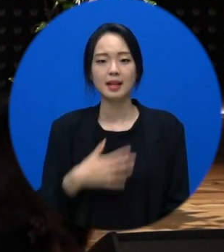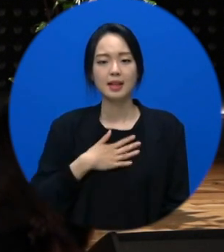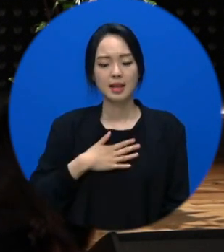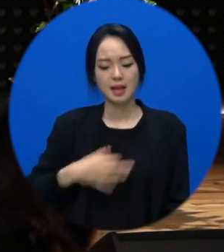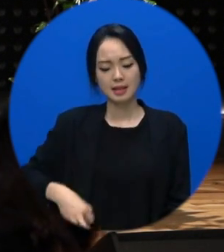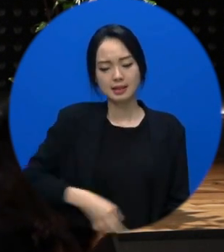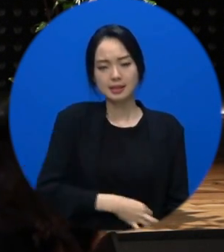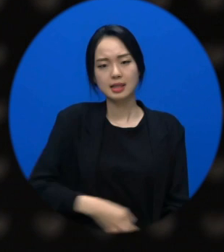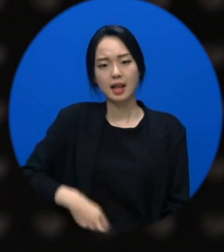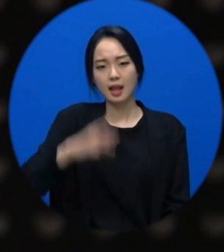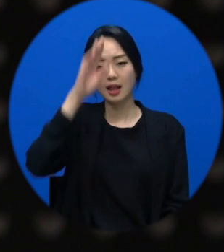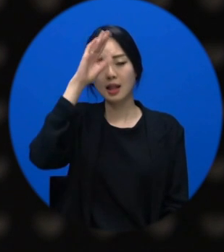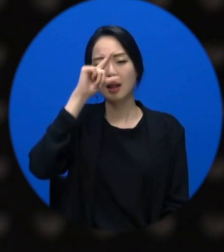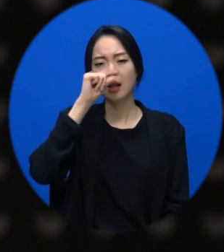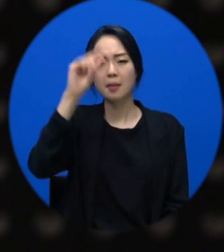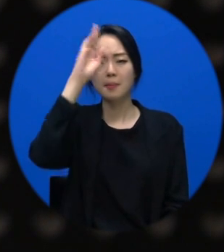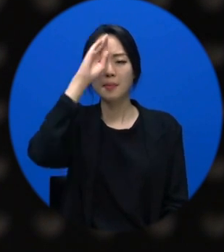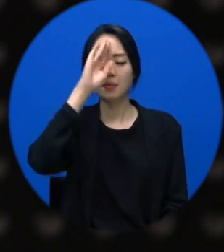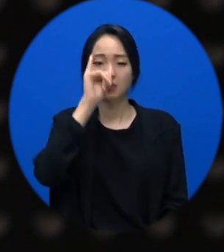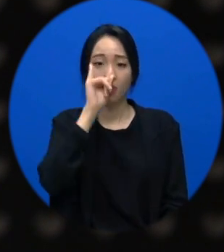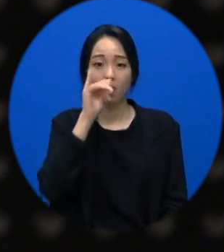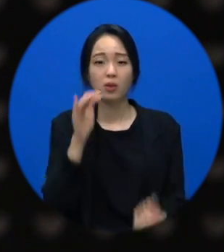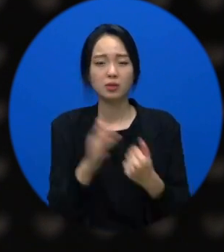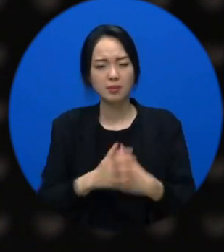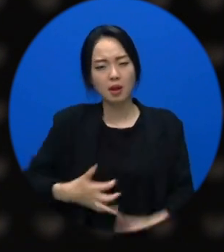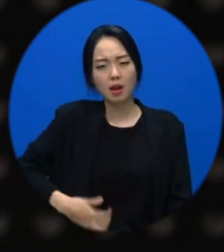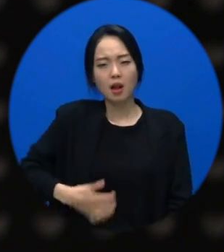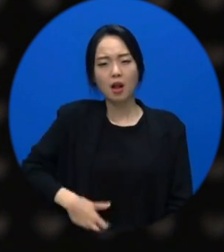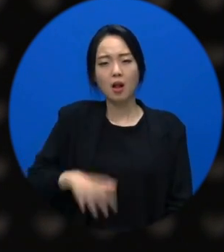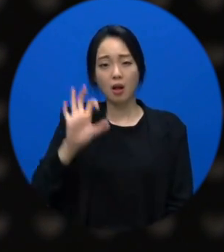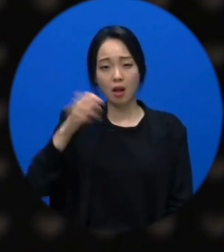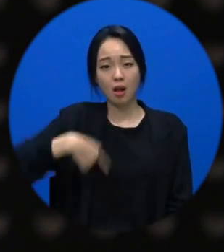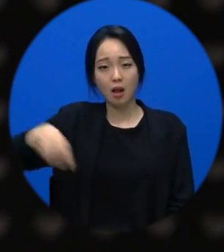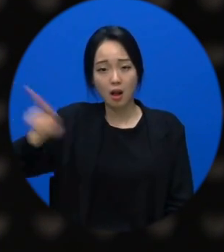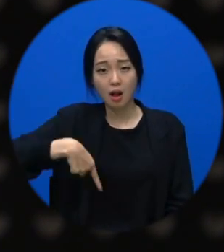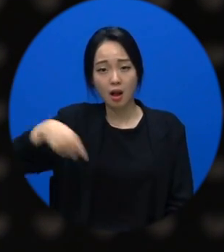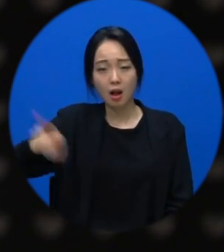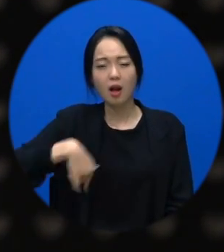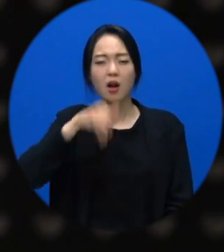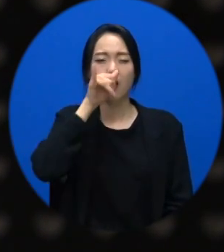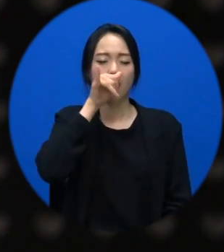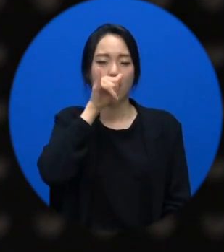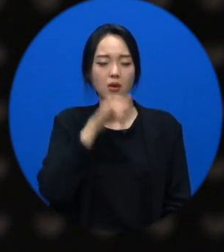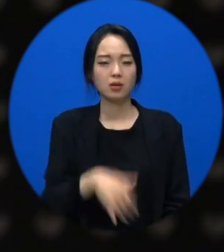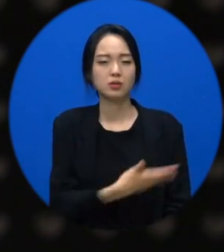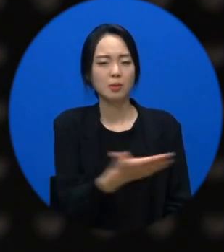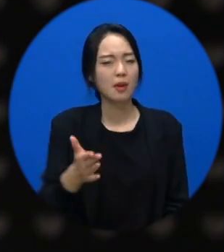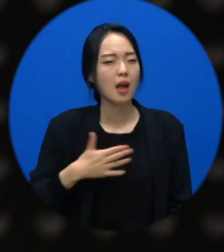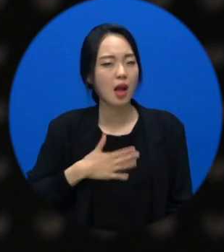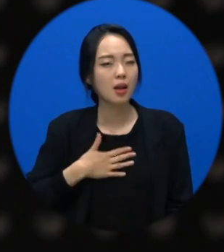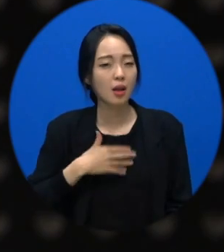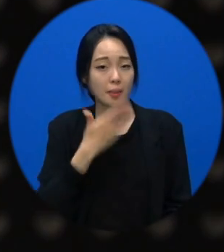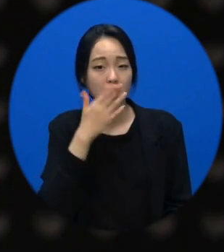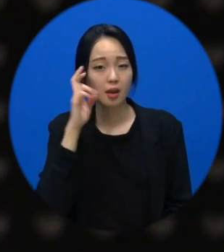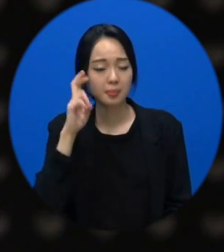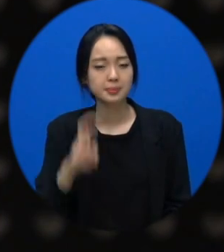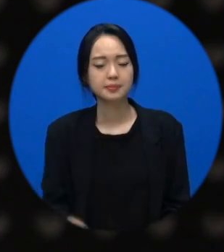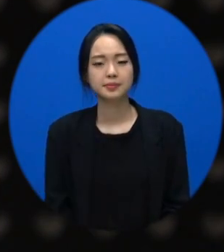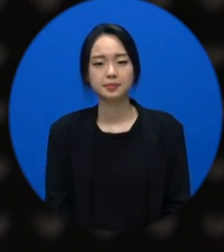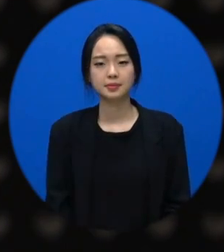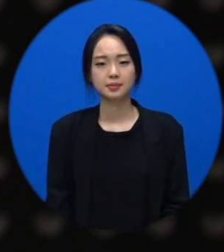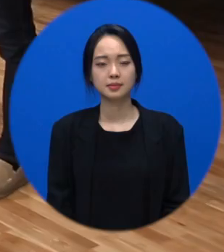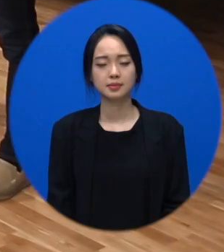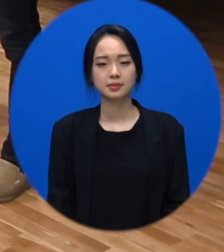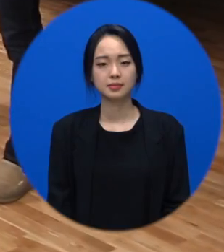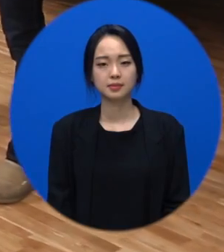그래서 길 가다가 화장실을 뛰어들어갈 때가 종종 있습니다. 아마 있는 분은 아실 거예요. 그런데 있는 분들은 더 잘 아실 거예요. 그걸 어떻게